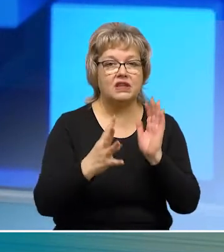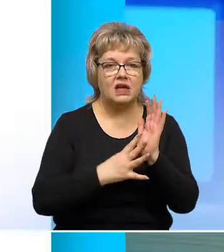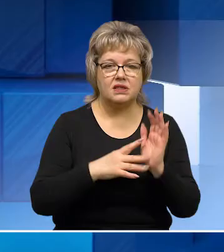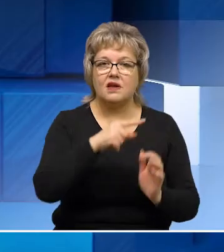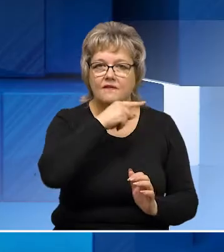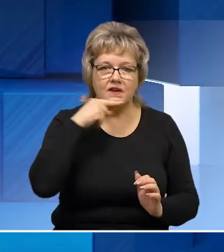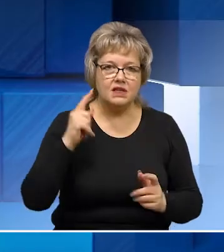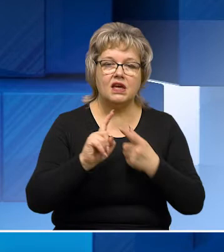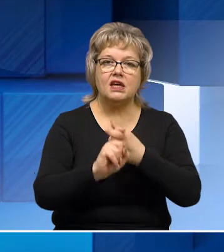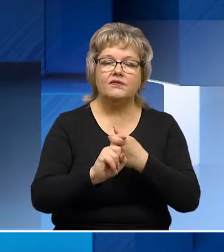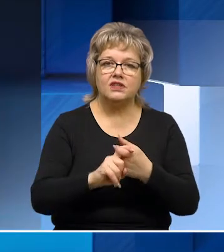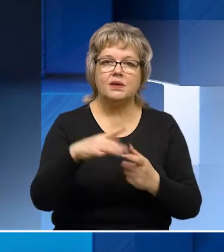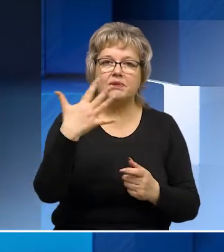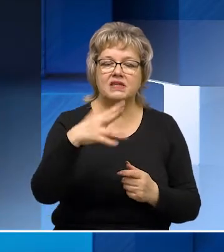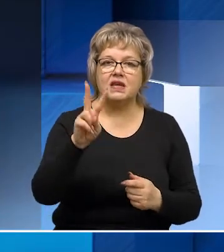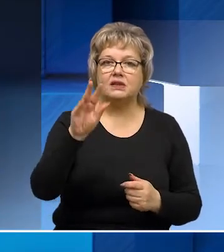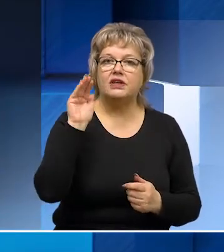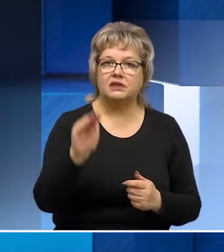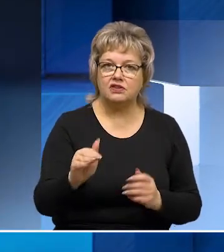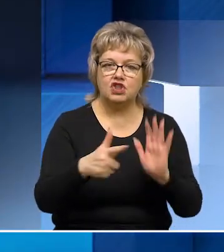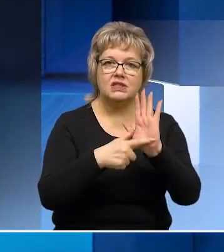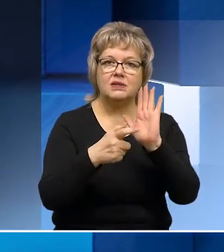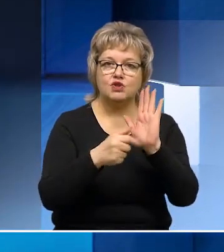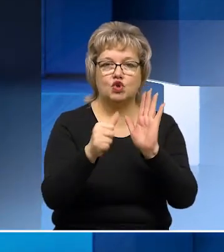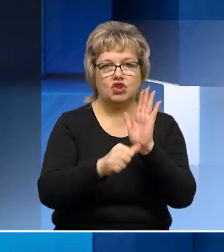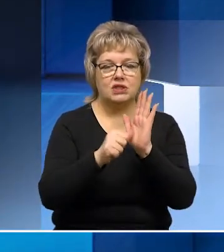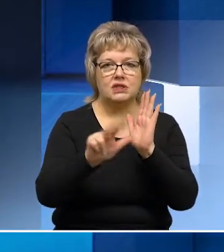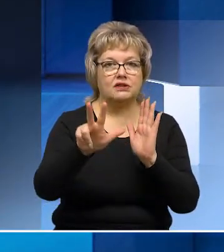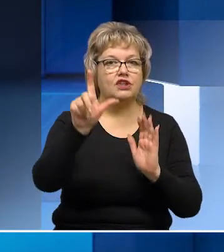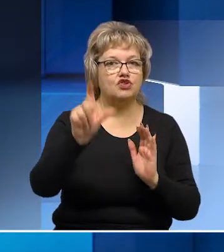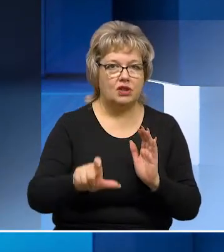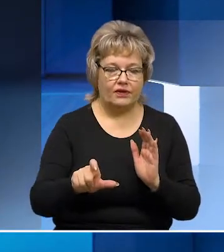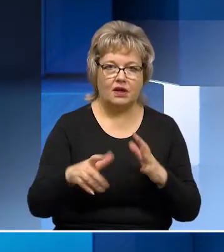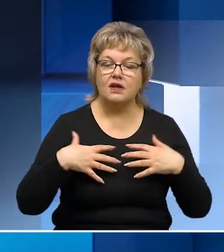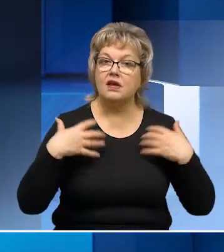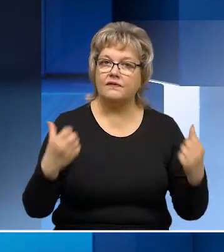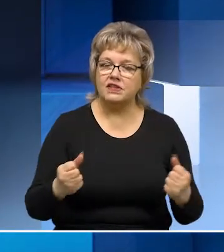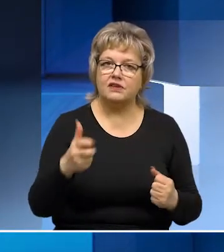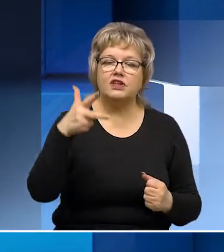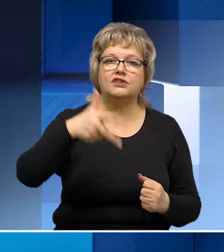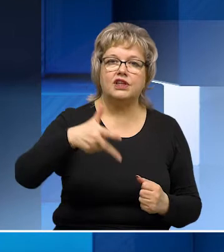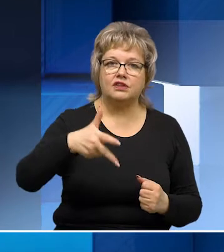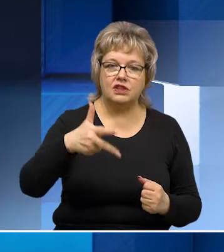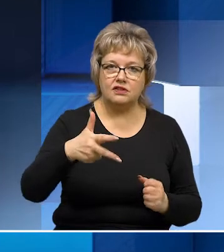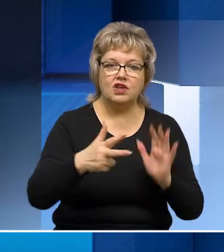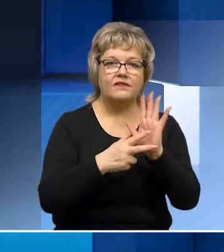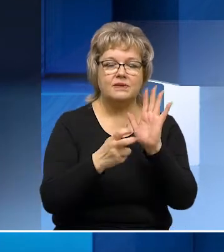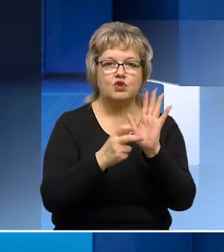-19. В России инфицированы 52 763 человека. Выздоровело